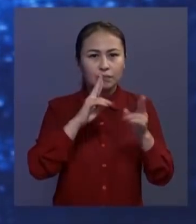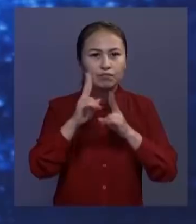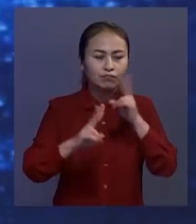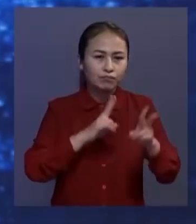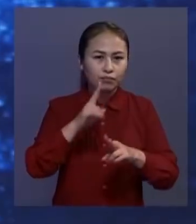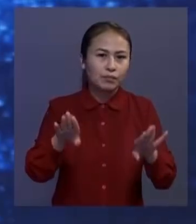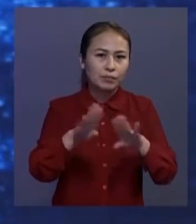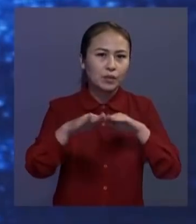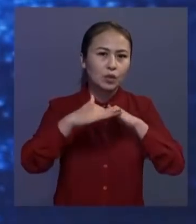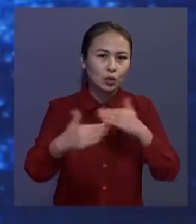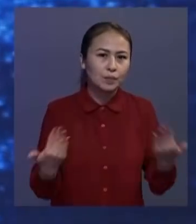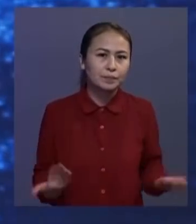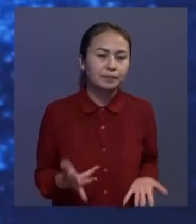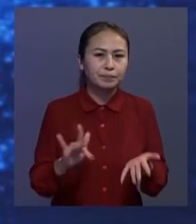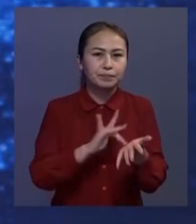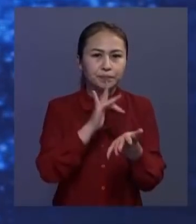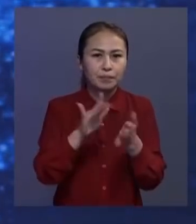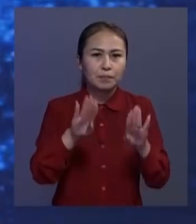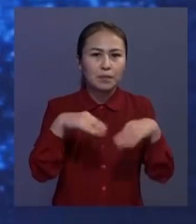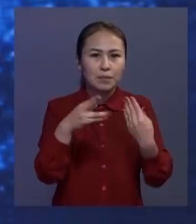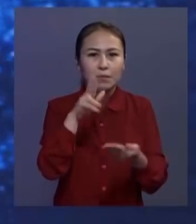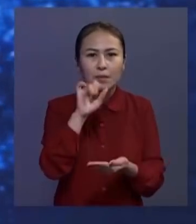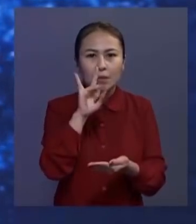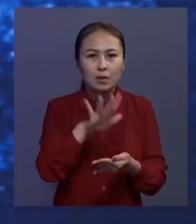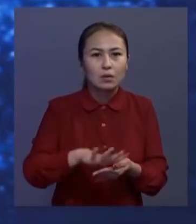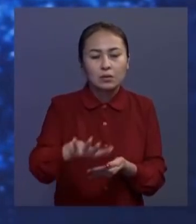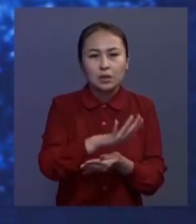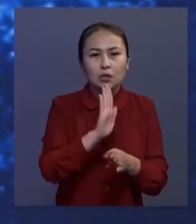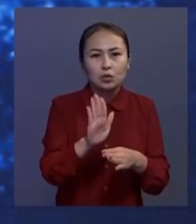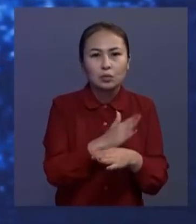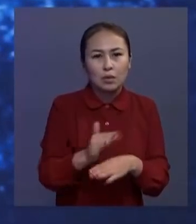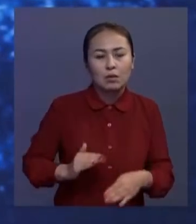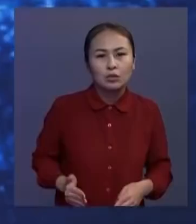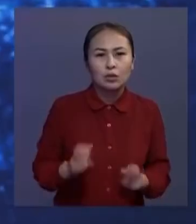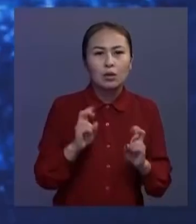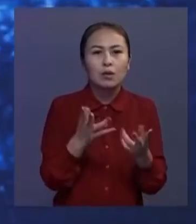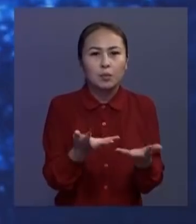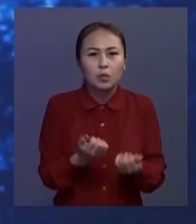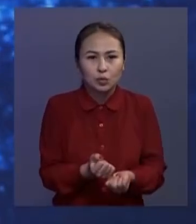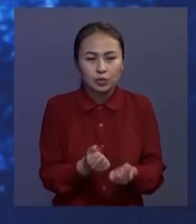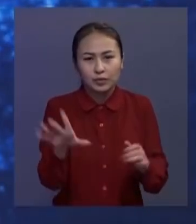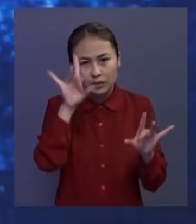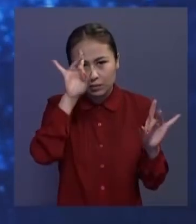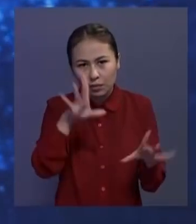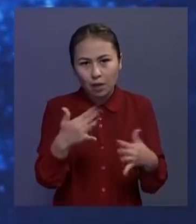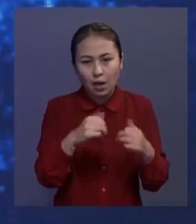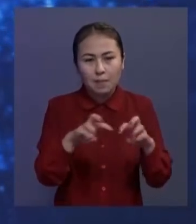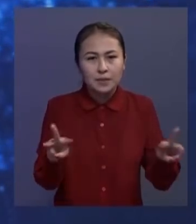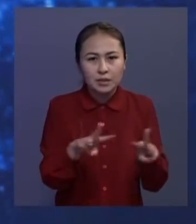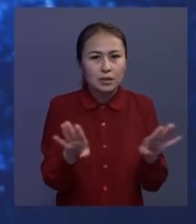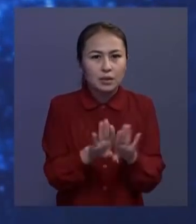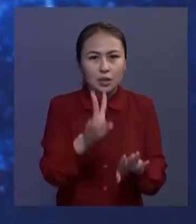Жергілікті тұрғындар қаланың егілігіне берілген парк аумағы жекенің қолына қалай өтіп беткенін түсінбейді ал. Ал әкімдік болса,